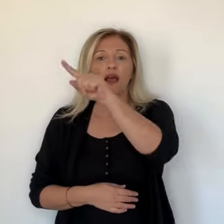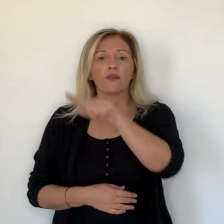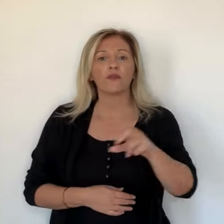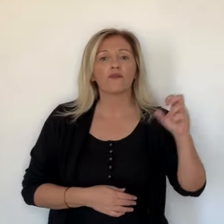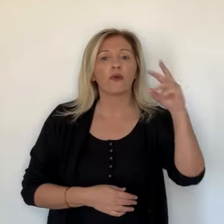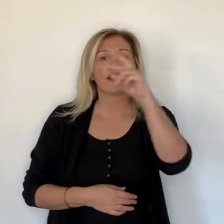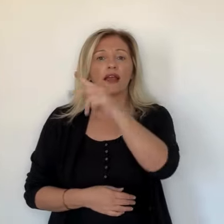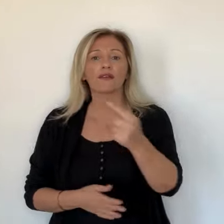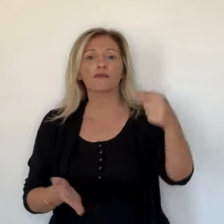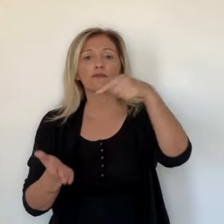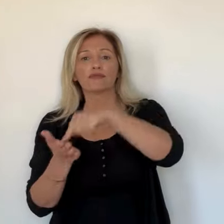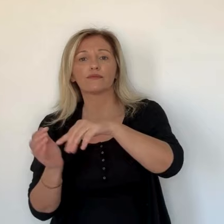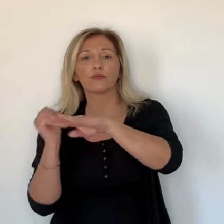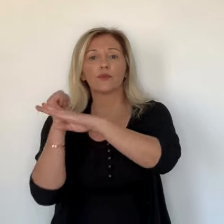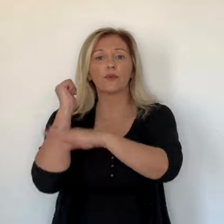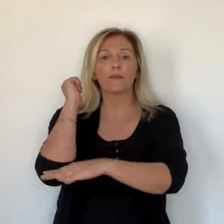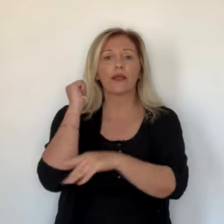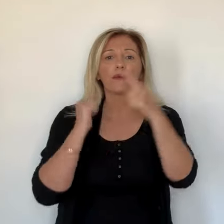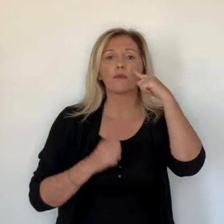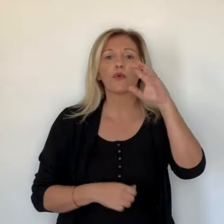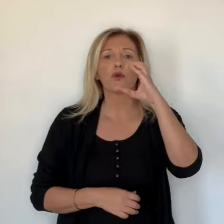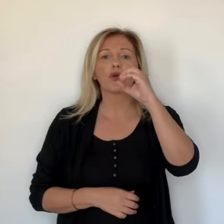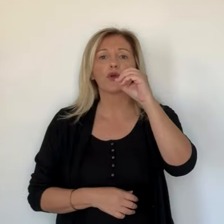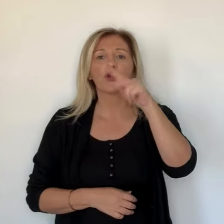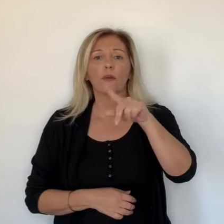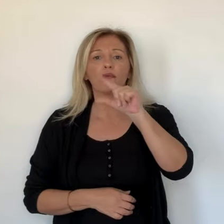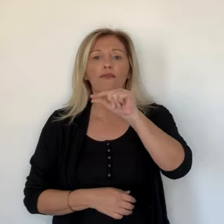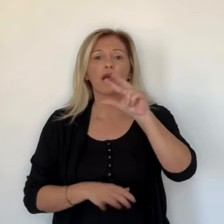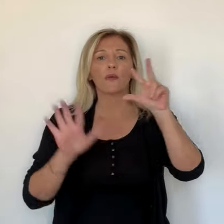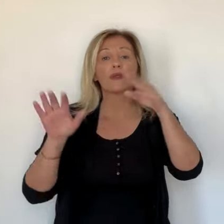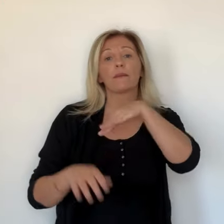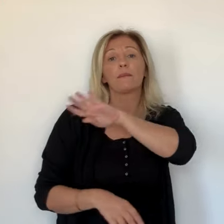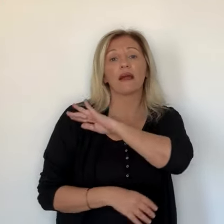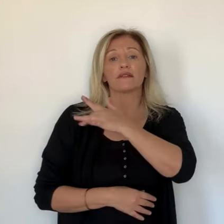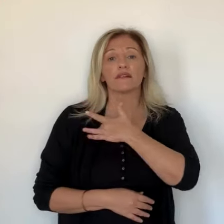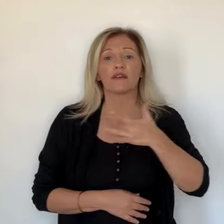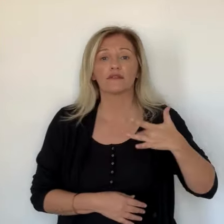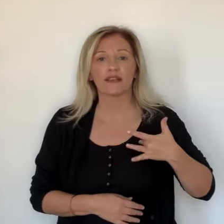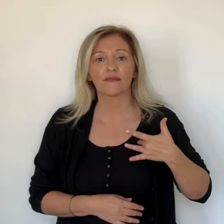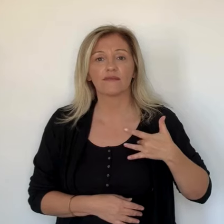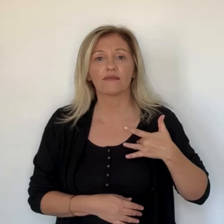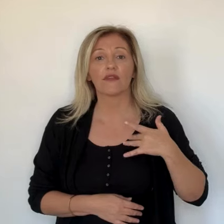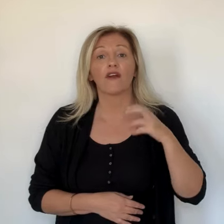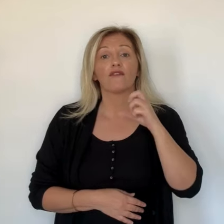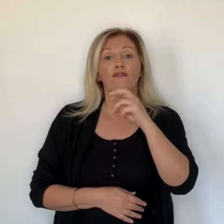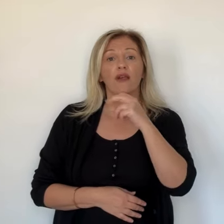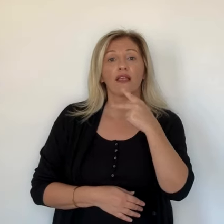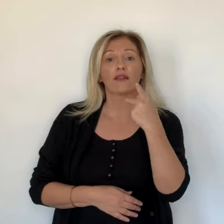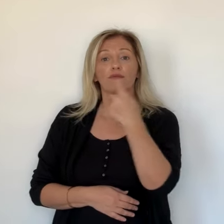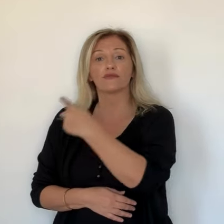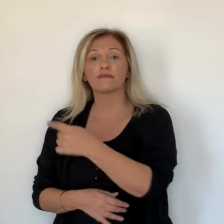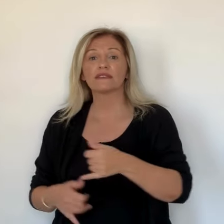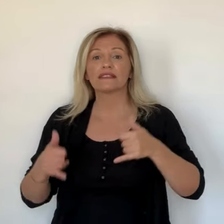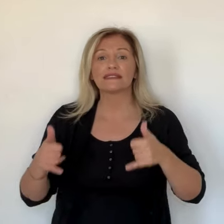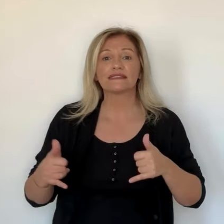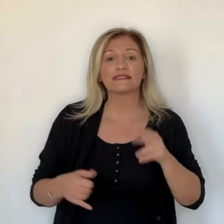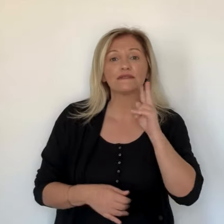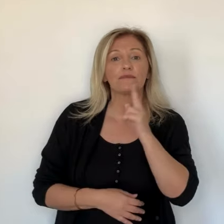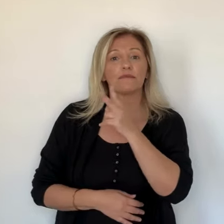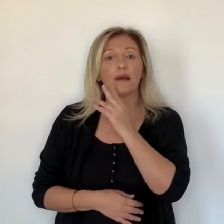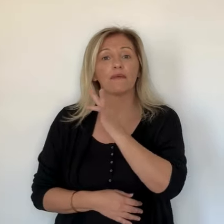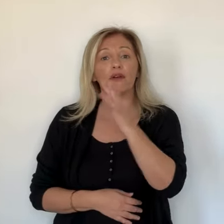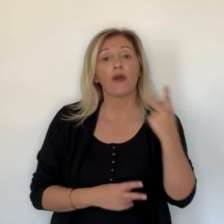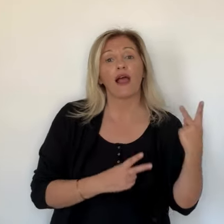On se souvient que celui-ci, souffrant, avait dû renoncer à son déplacement à Dubaï, pourtant annoncé pour la COP28 en décembre